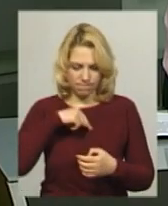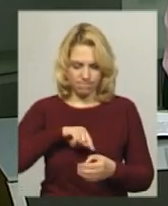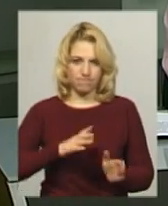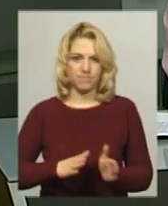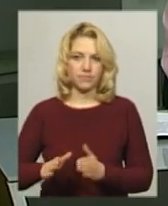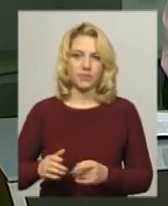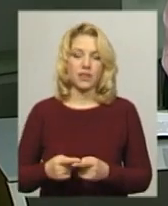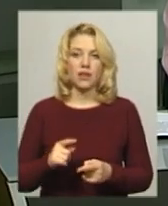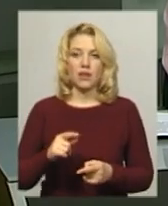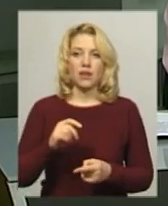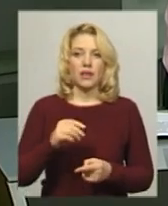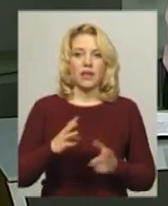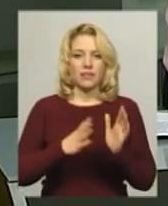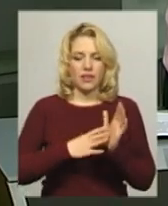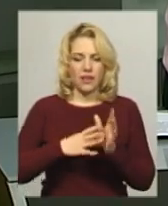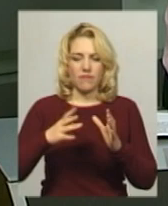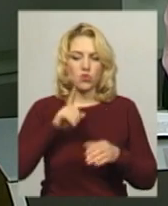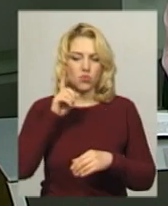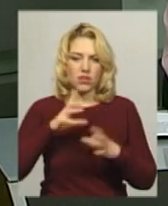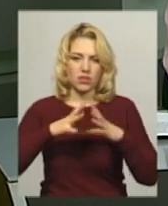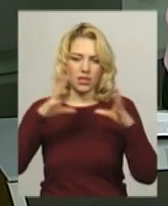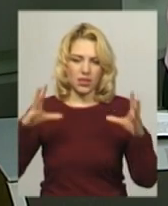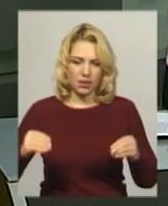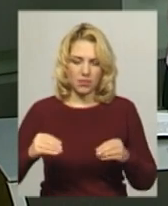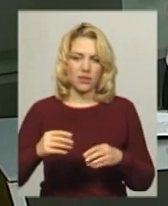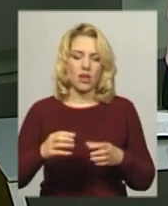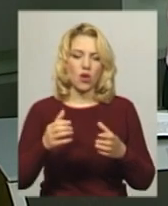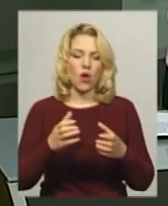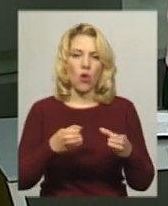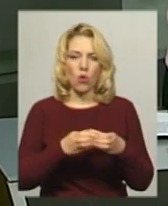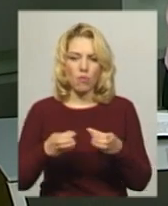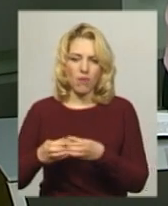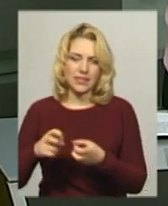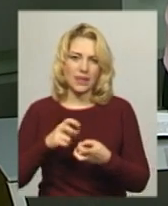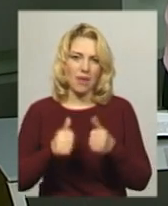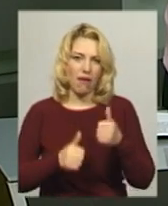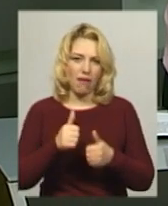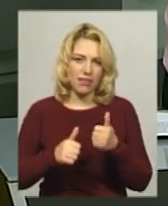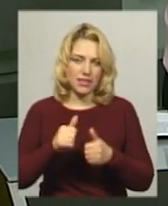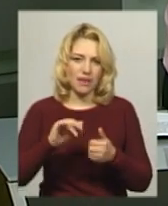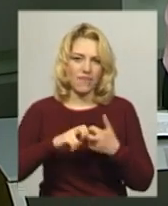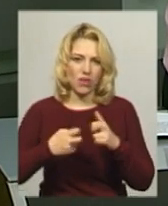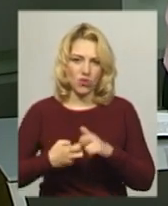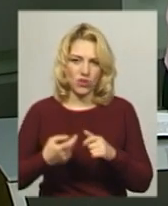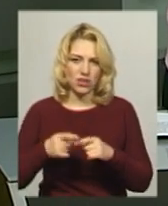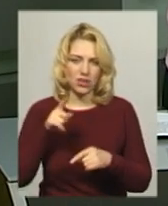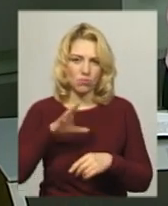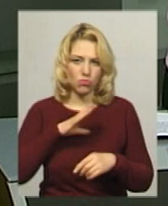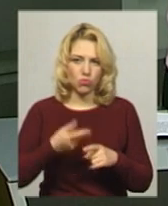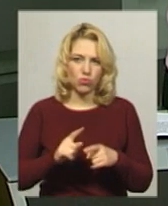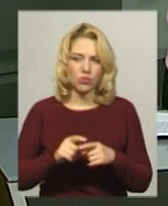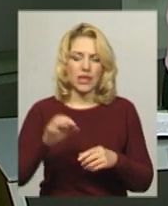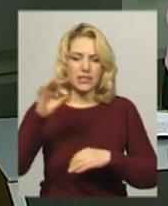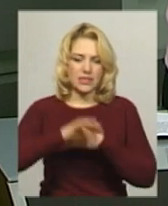Дев'ять юнацьких рихбійних команд з України та Литви змагались в Івано-Франківську. Там відбувся чемпіонат України серед команд з західної зони та